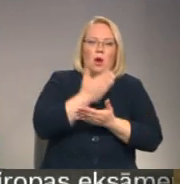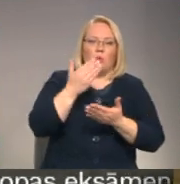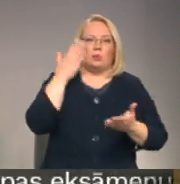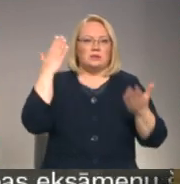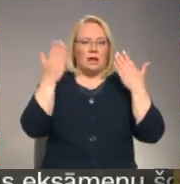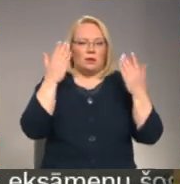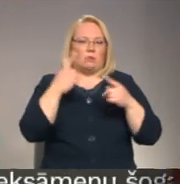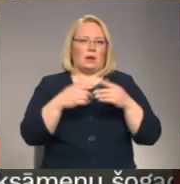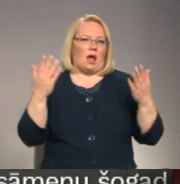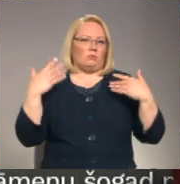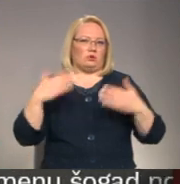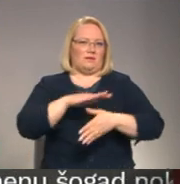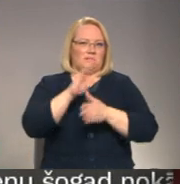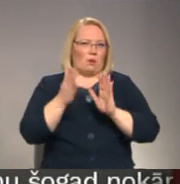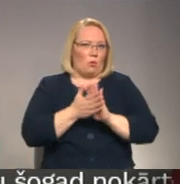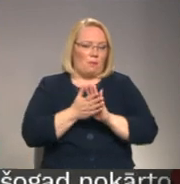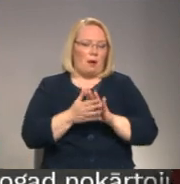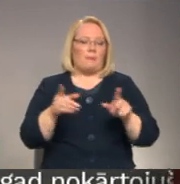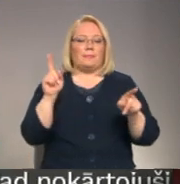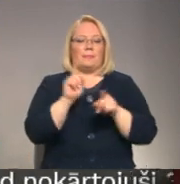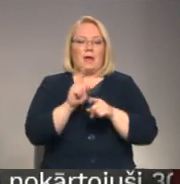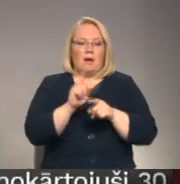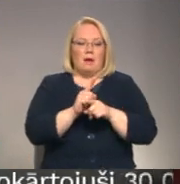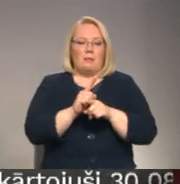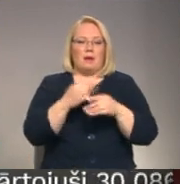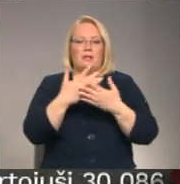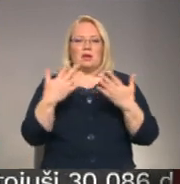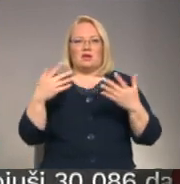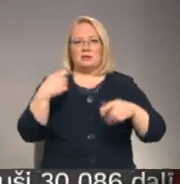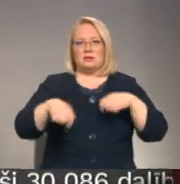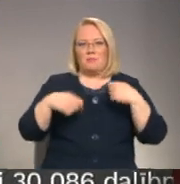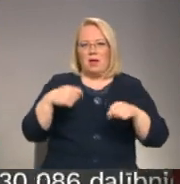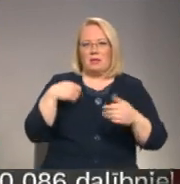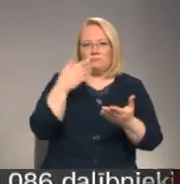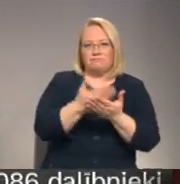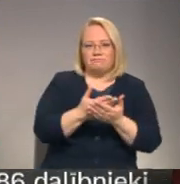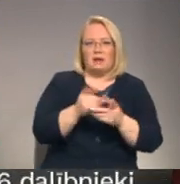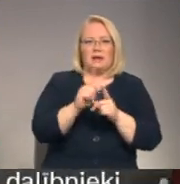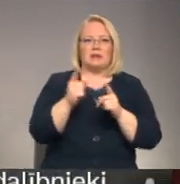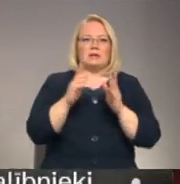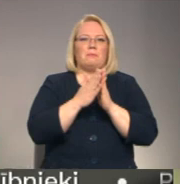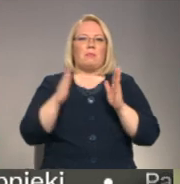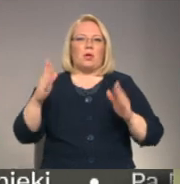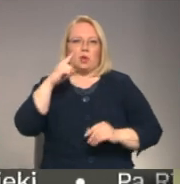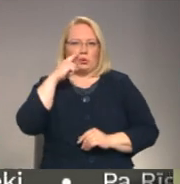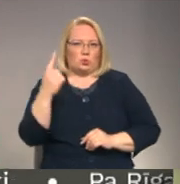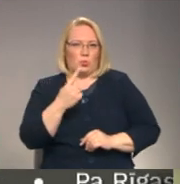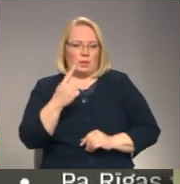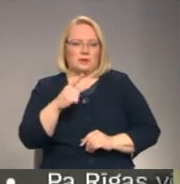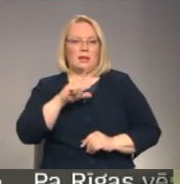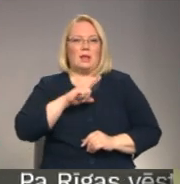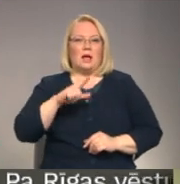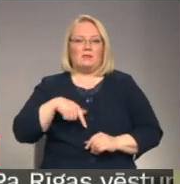arī atpūsties visiem kopā. Tāpat mēs skolām piedāvājām dažādas piedāvājumas, kas ir dažāda tēmata bibliotekārās stundas. Latvijas